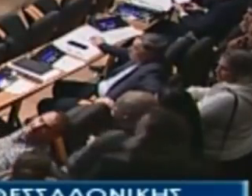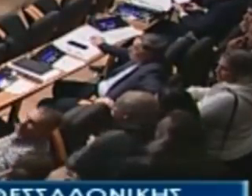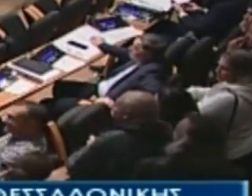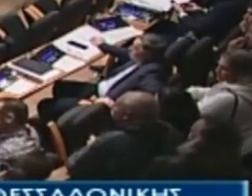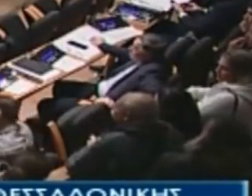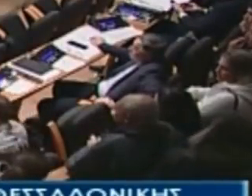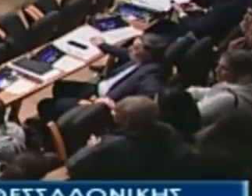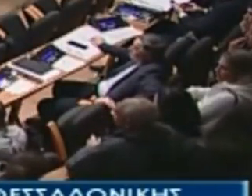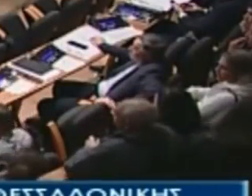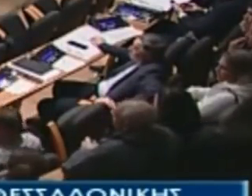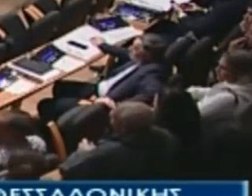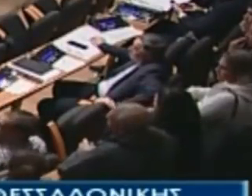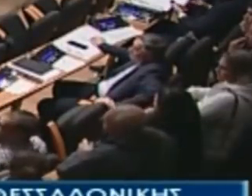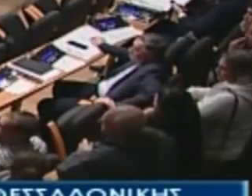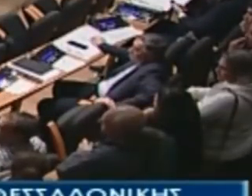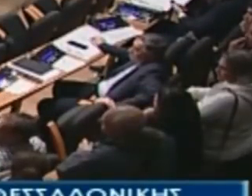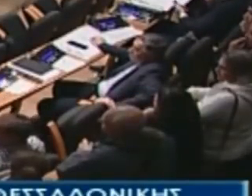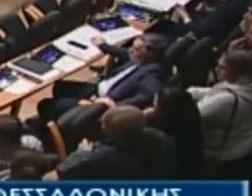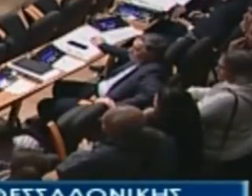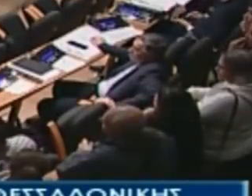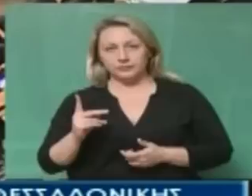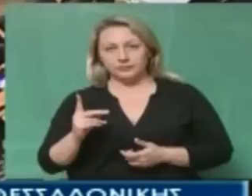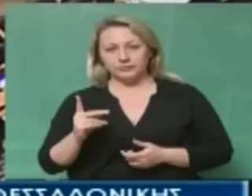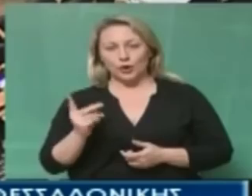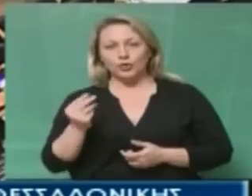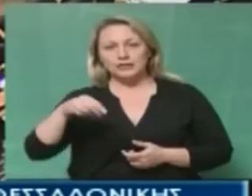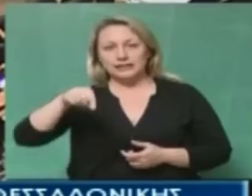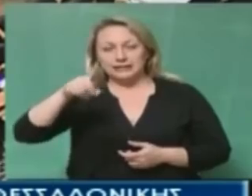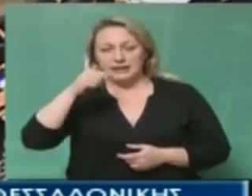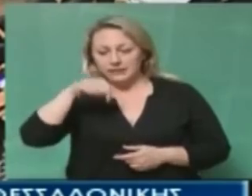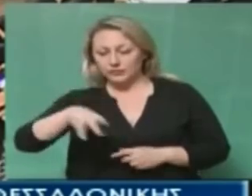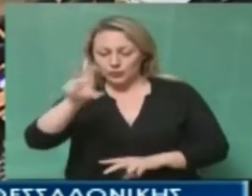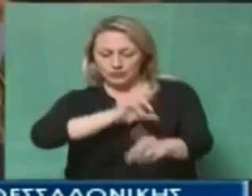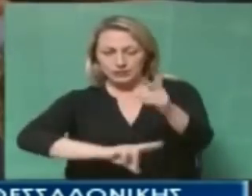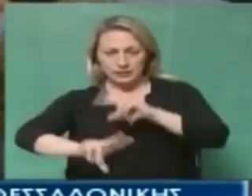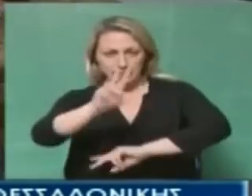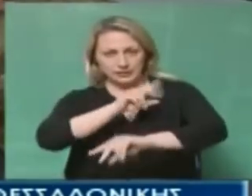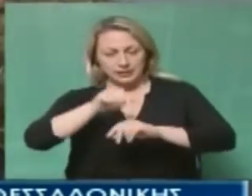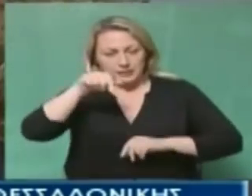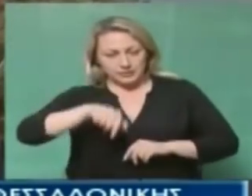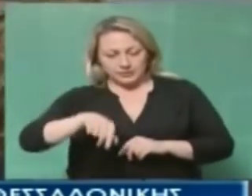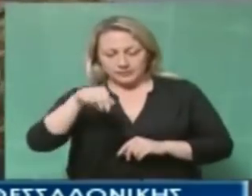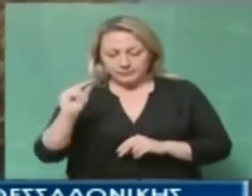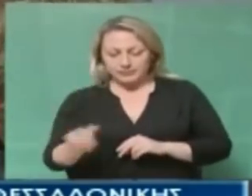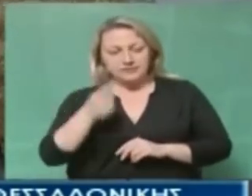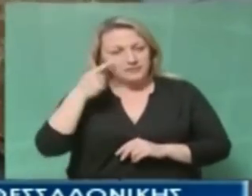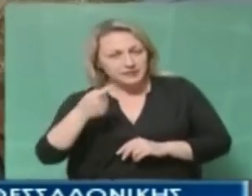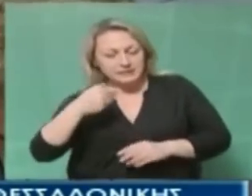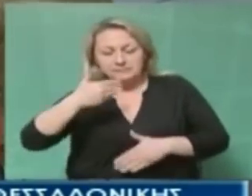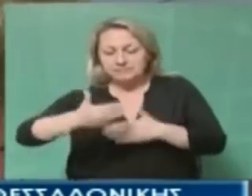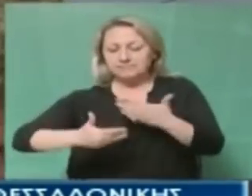Καταρχήν, από τις εισηγείς και από τη συζήτηση όπως γίνεται εδώ πέρα και όπως ξετυλίγεται